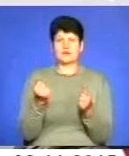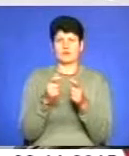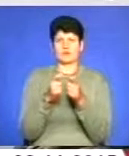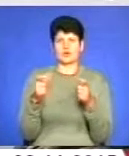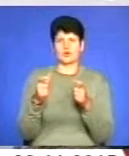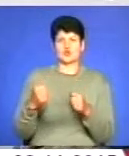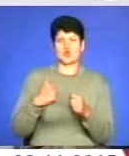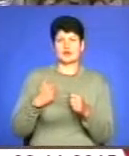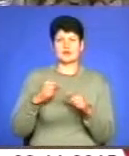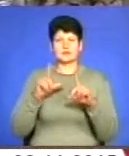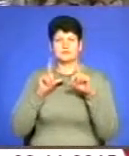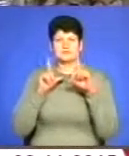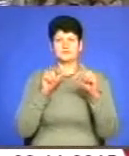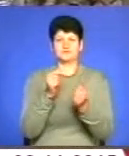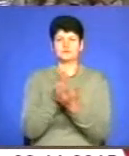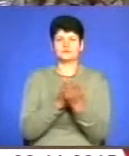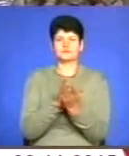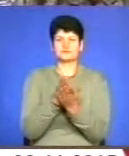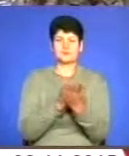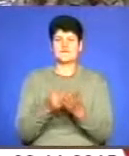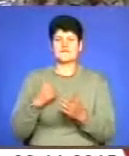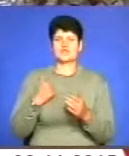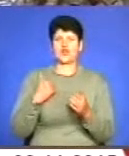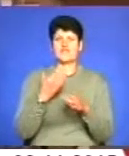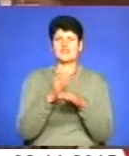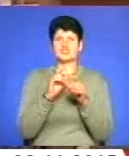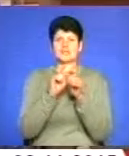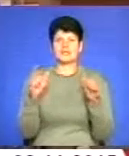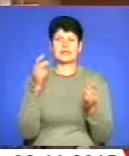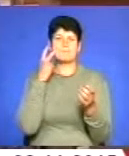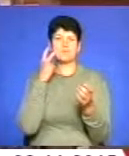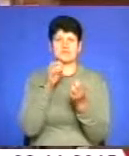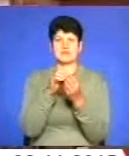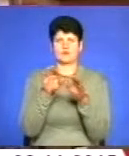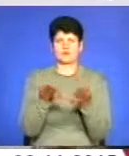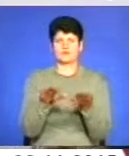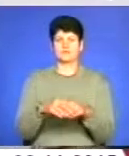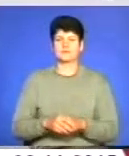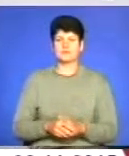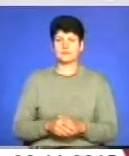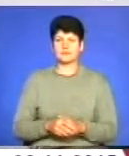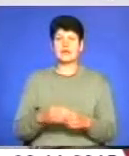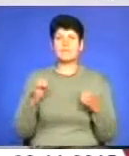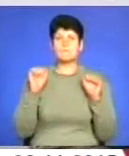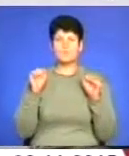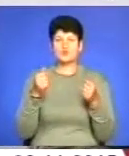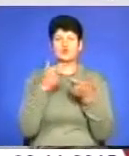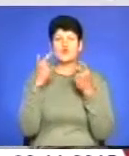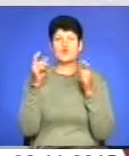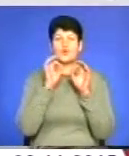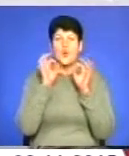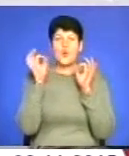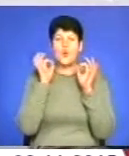солдата і відправляться на строкову службу у військові частини постійної дислокації. Я можу озвучити навіть місця, куди ми